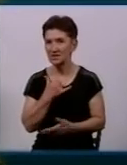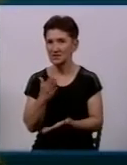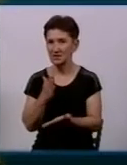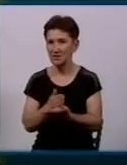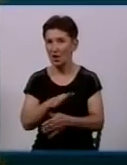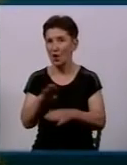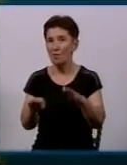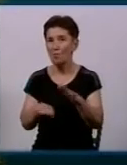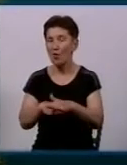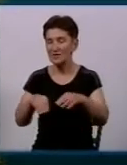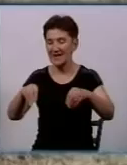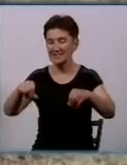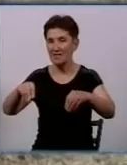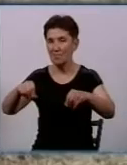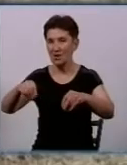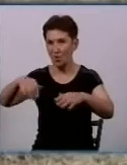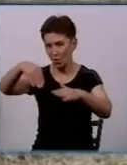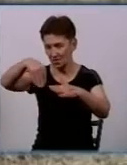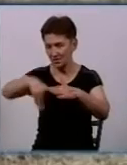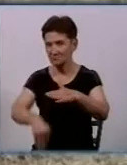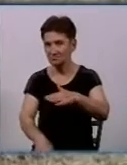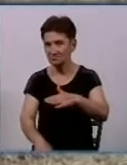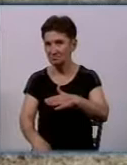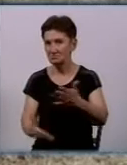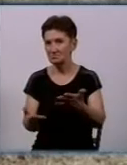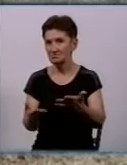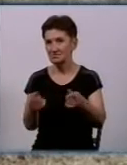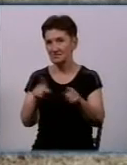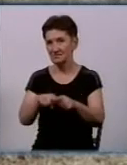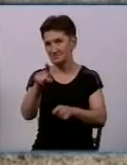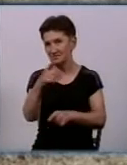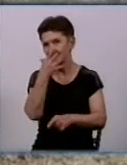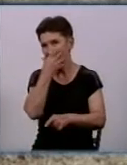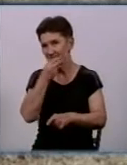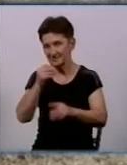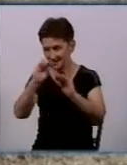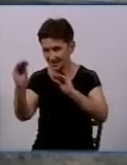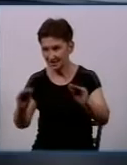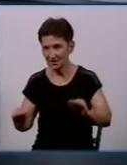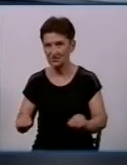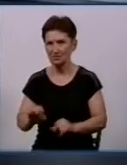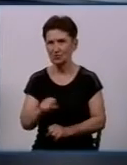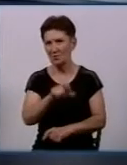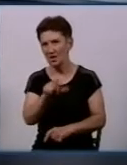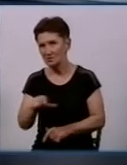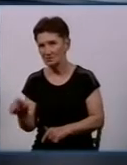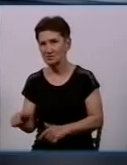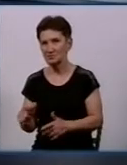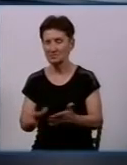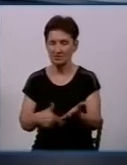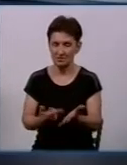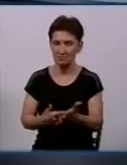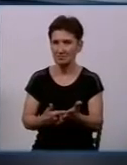під землею. Просто така, знаєте собі, архітектурна краса, яку мешканці або муніципалітети місцеві